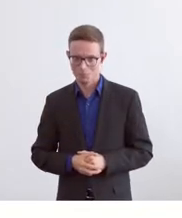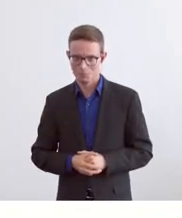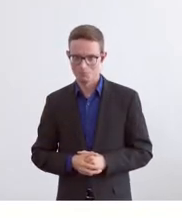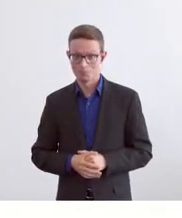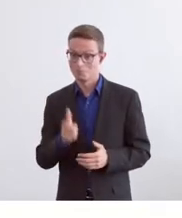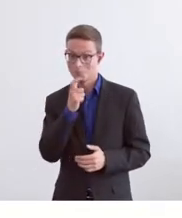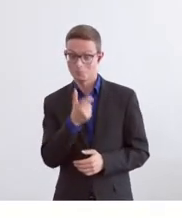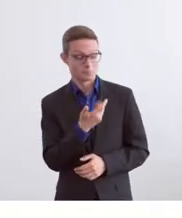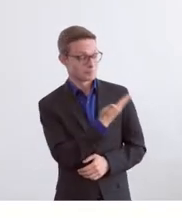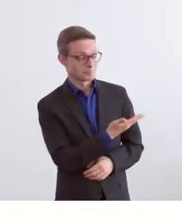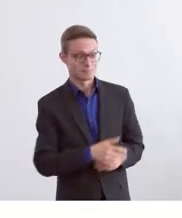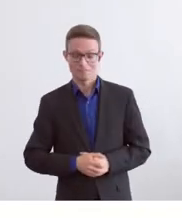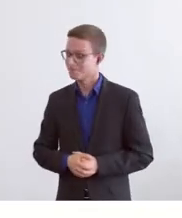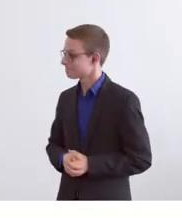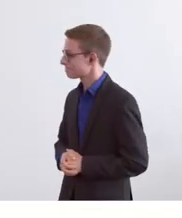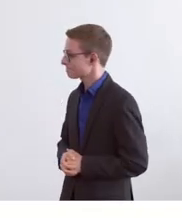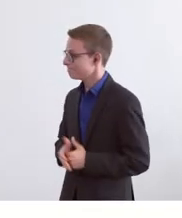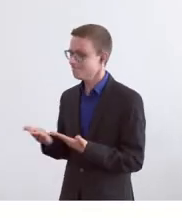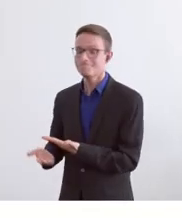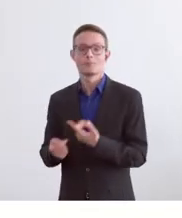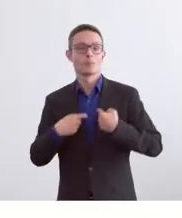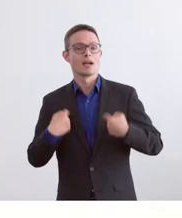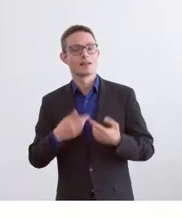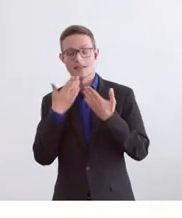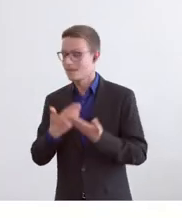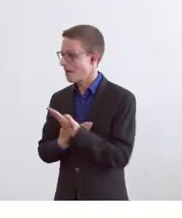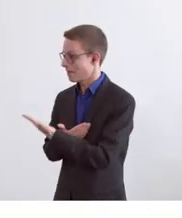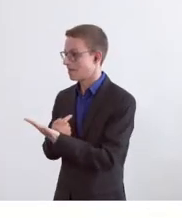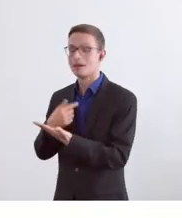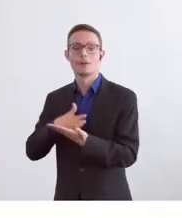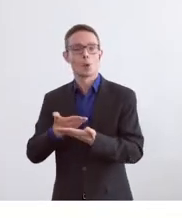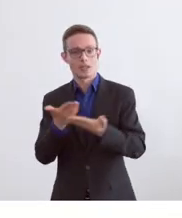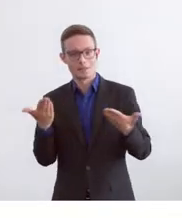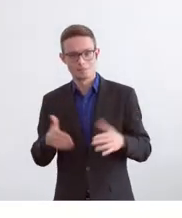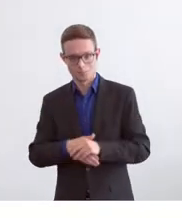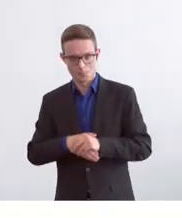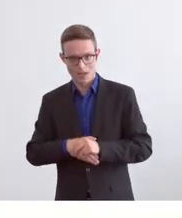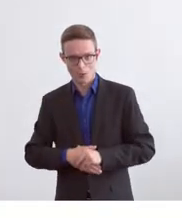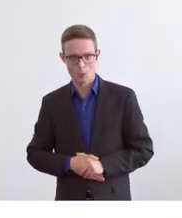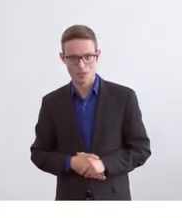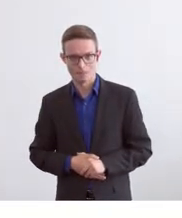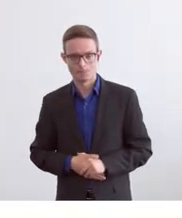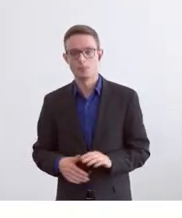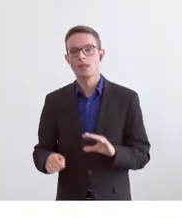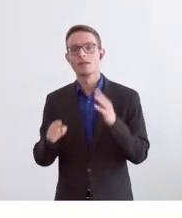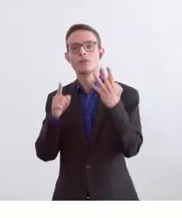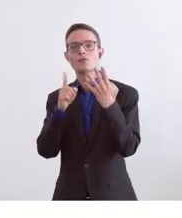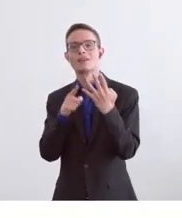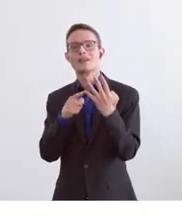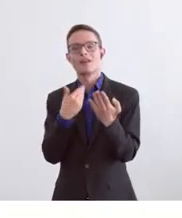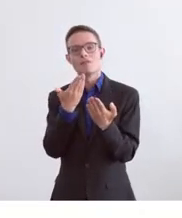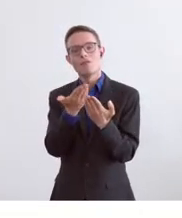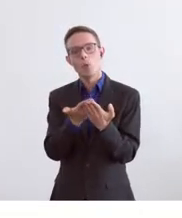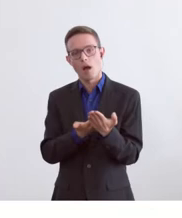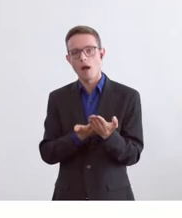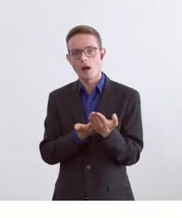Ja, vielen herzlichen Dank. möchte Sie ebenfalls ganz herzlich begrüsse. Ich beleuchte die vierte Vorlage, die sehr,